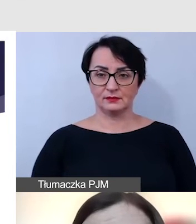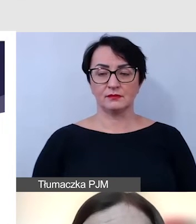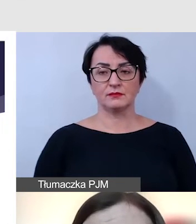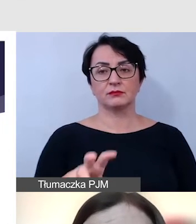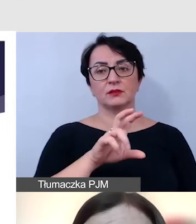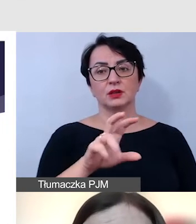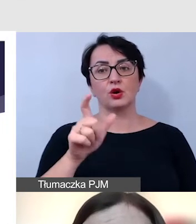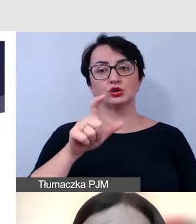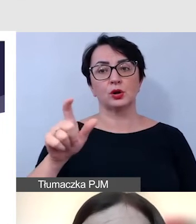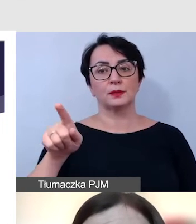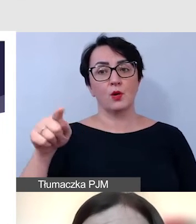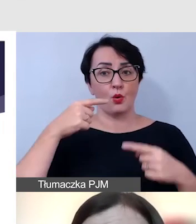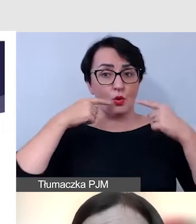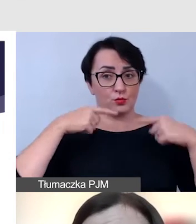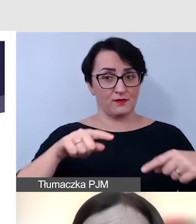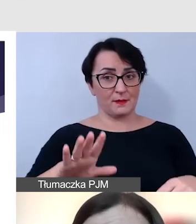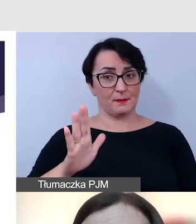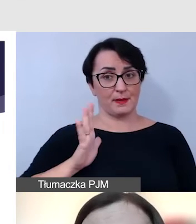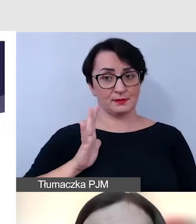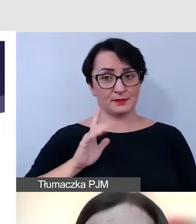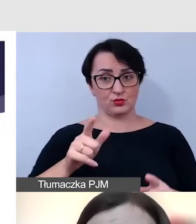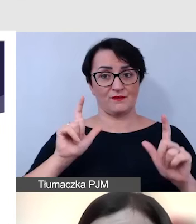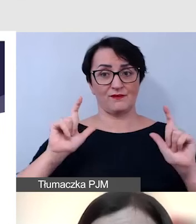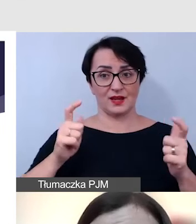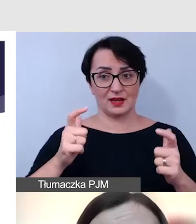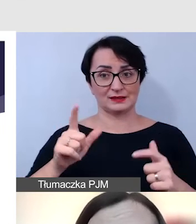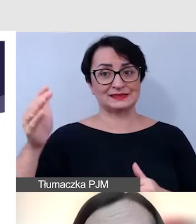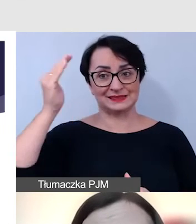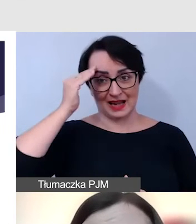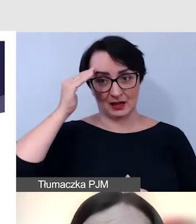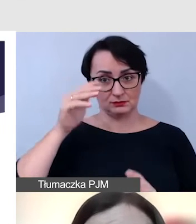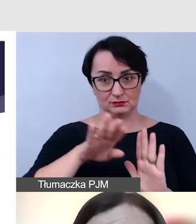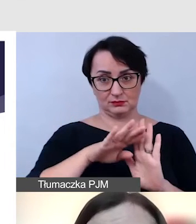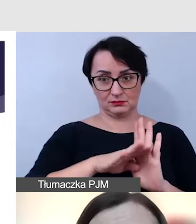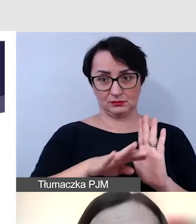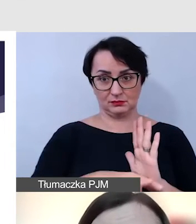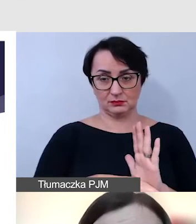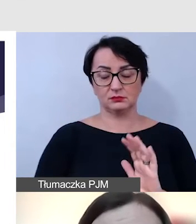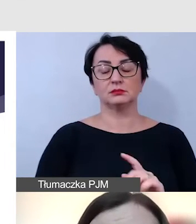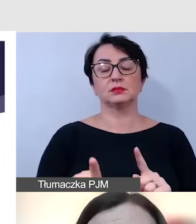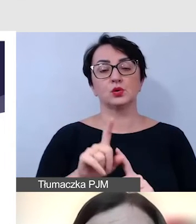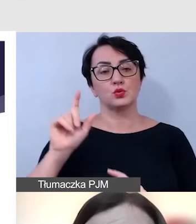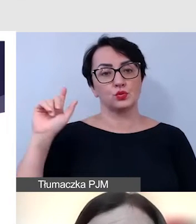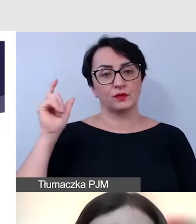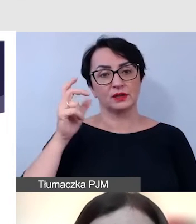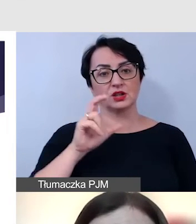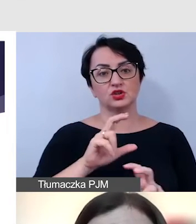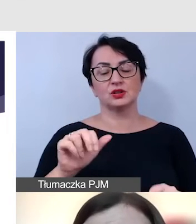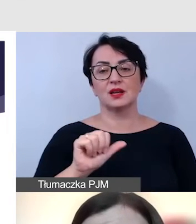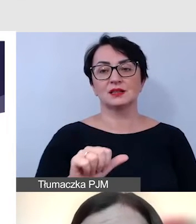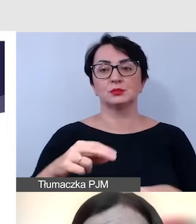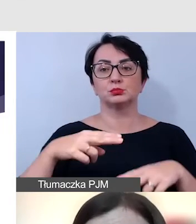osoby odpowiedzialne za bezpieczeństwo wydarzenia ją znają, no i przede wszystkim, czy jest